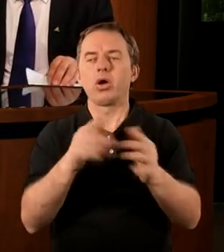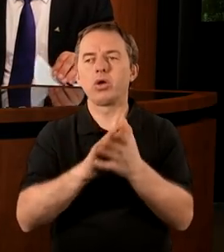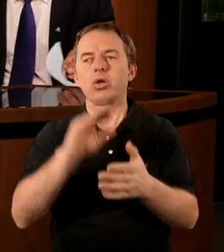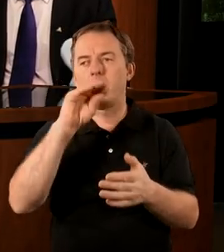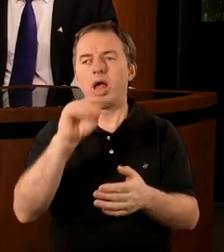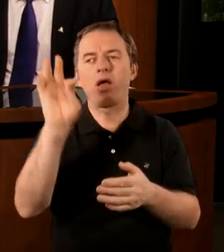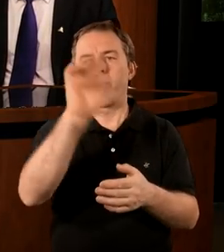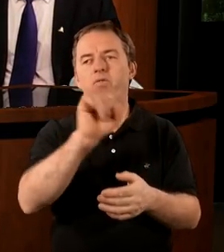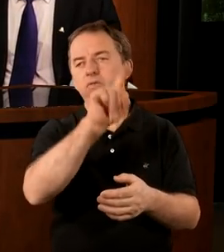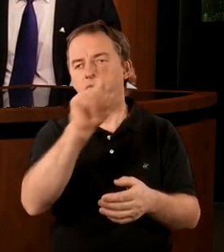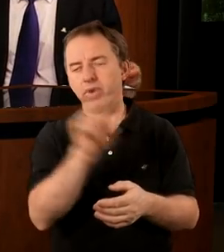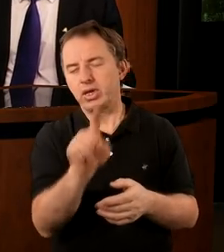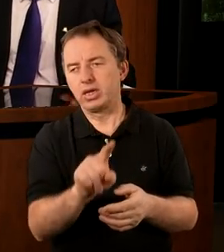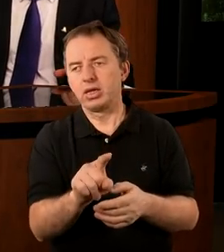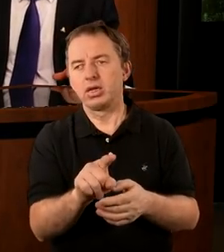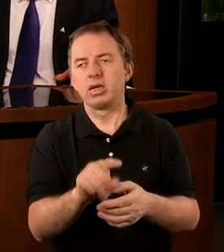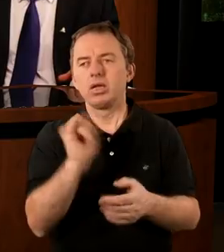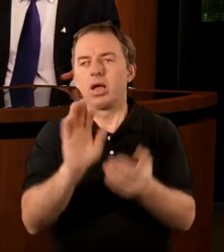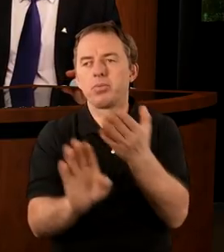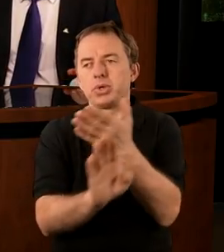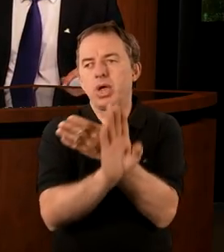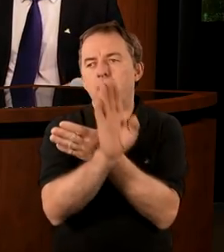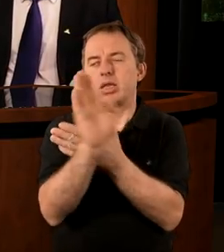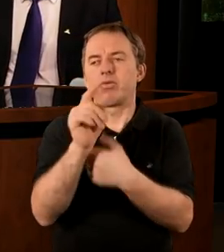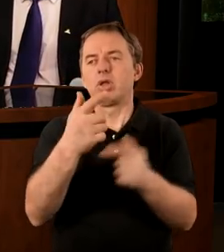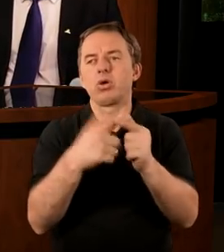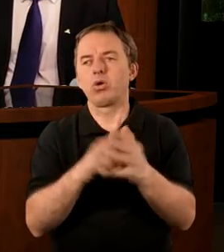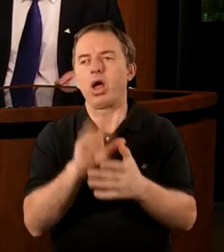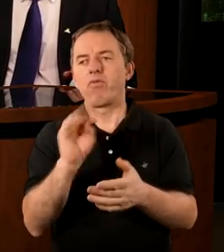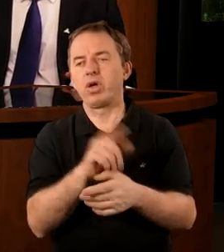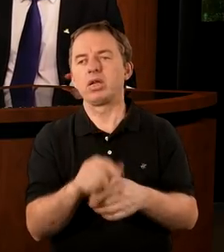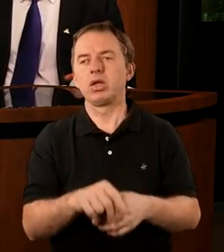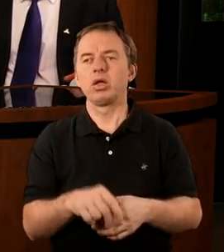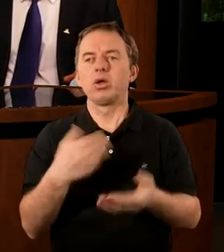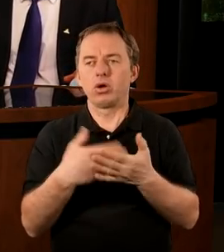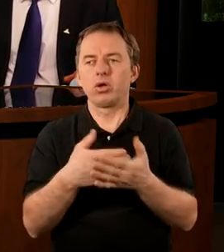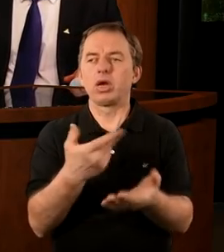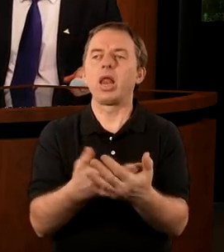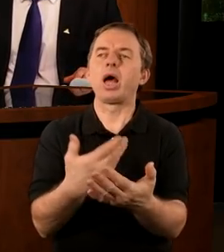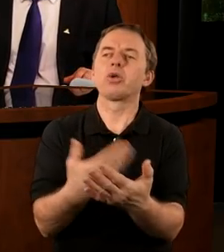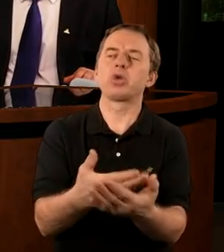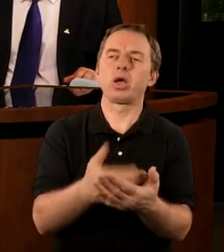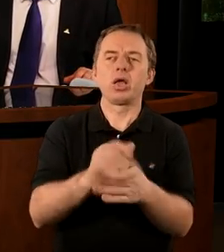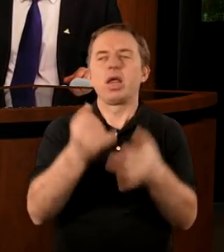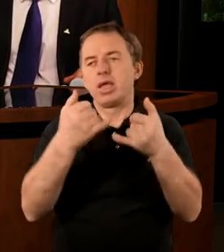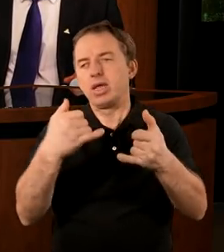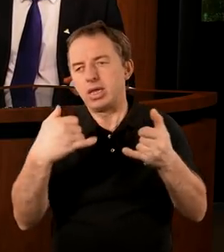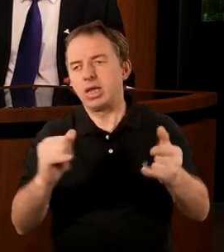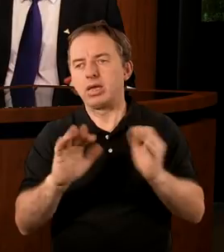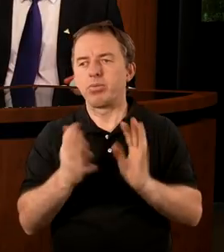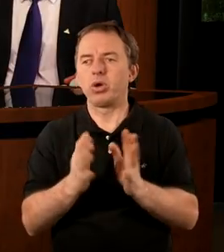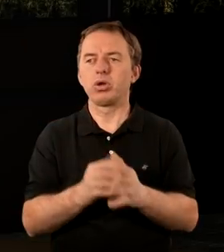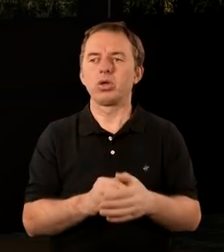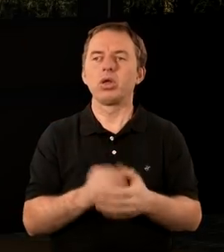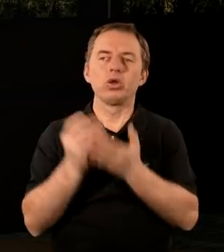kościół w Efezie. Jak się przedstawił temu zborowi i dlaczego w taki, a nie inny sposób?